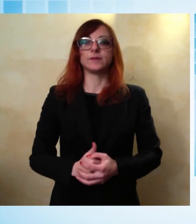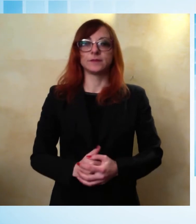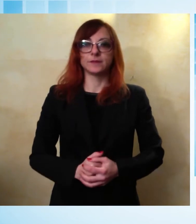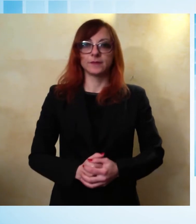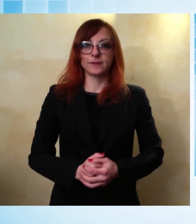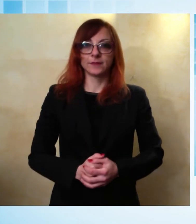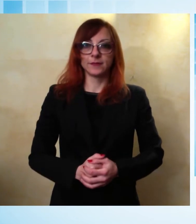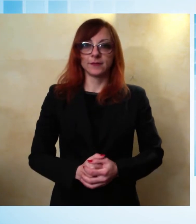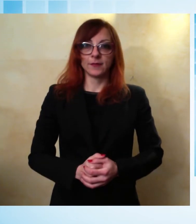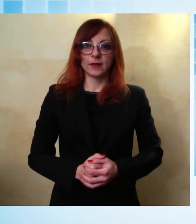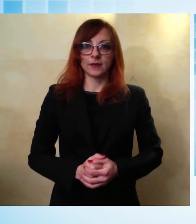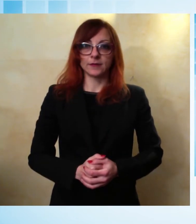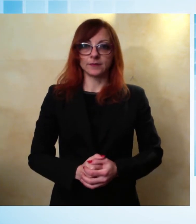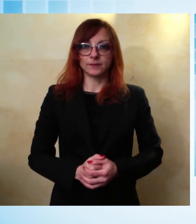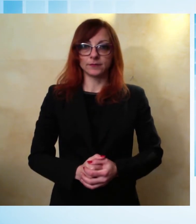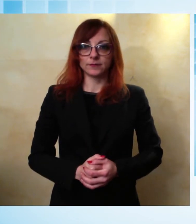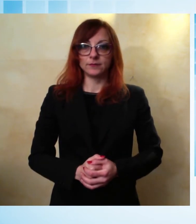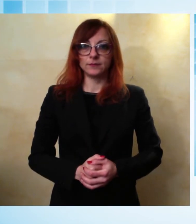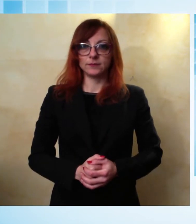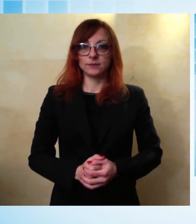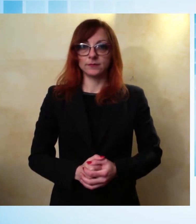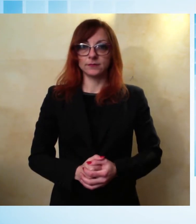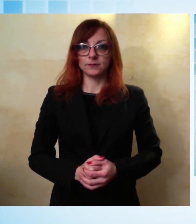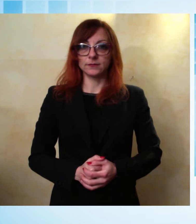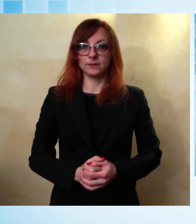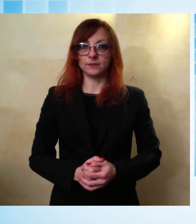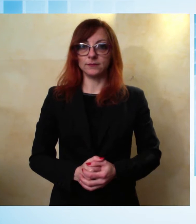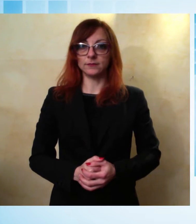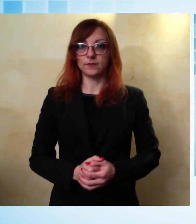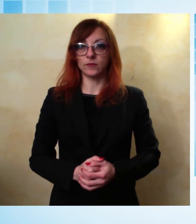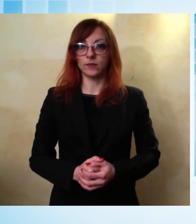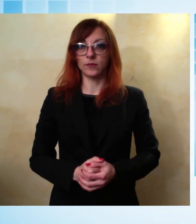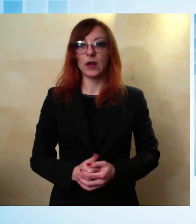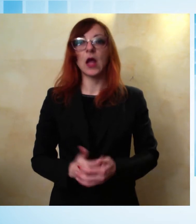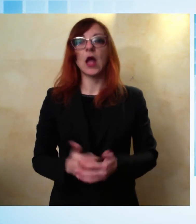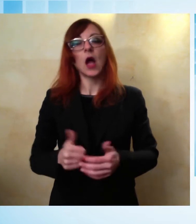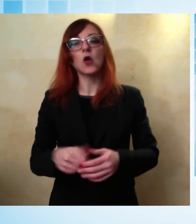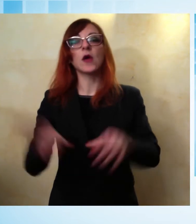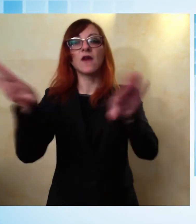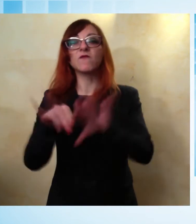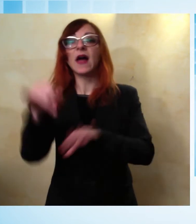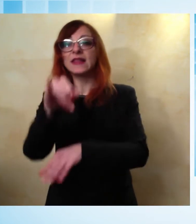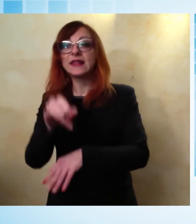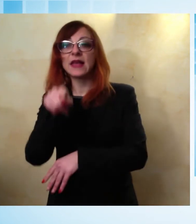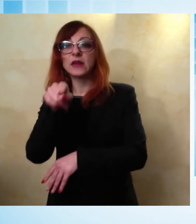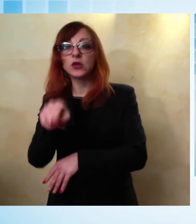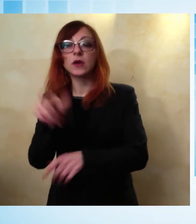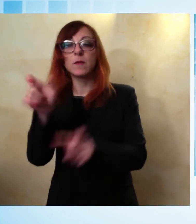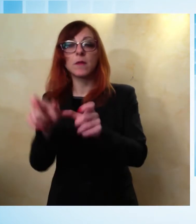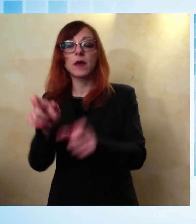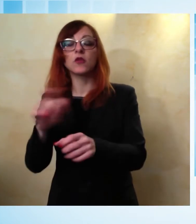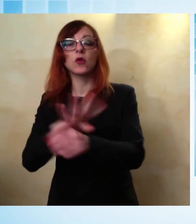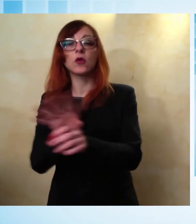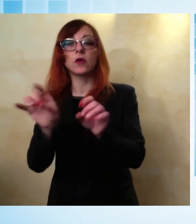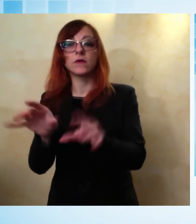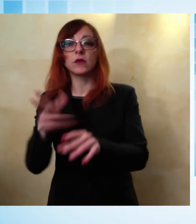Pescaglia, 4 a Porcari ed 1 a Villa Basilica. Ancora 19 casi in Valle del Serchio, 2 a Bagni di Lucca, 3 a